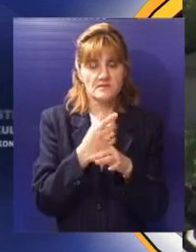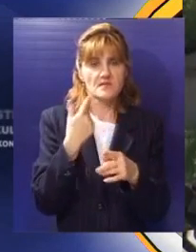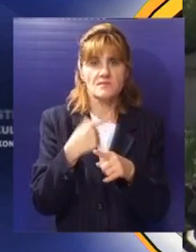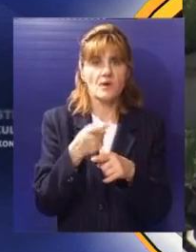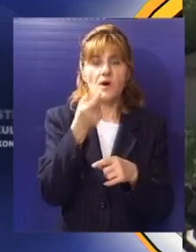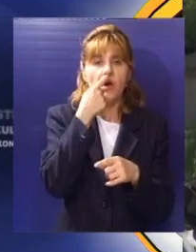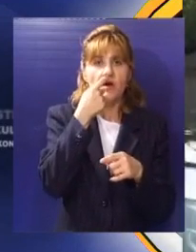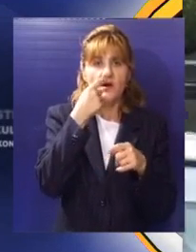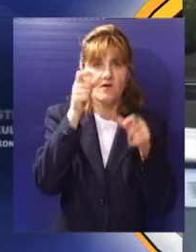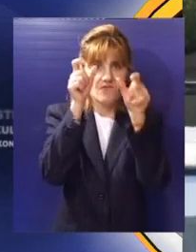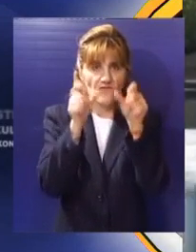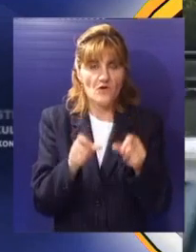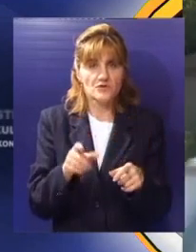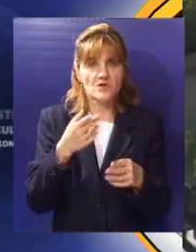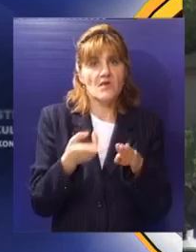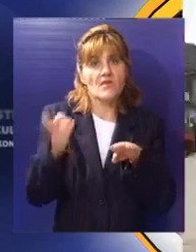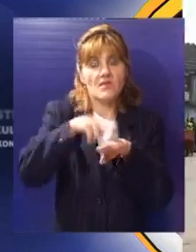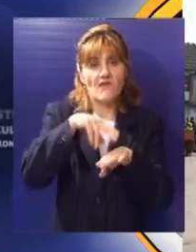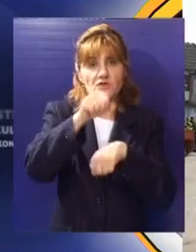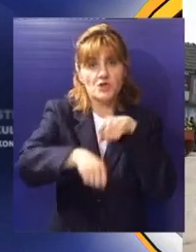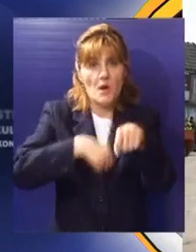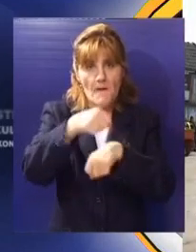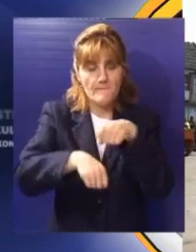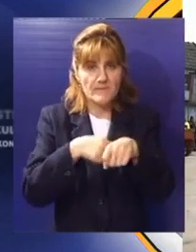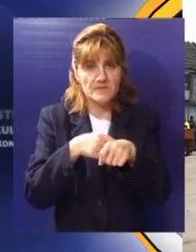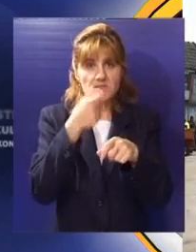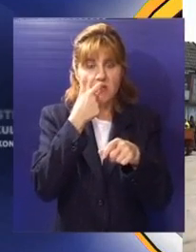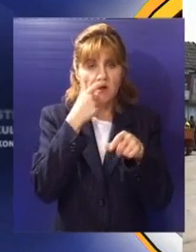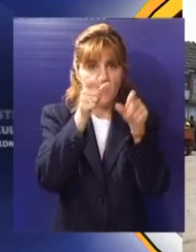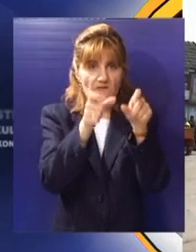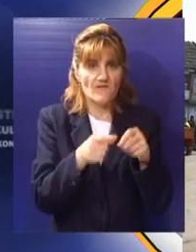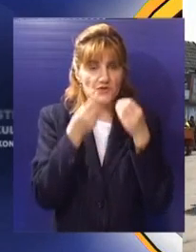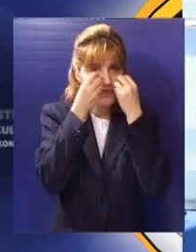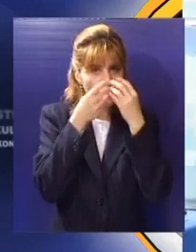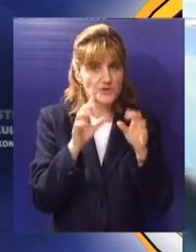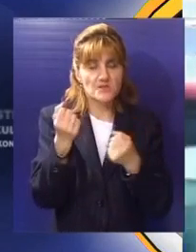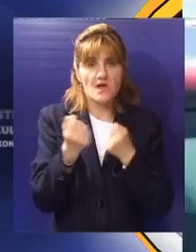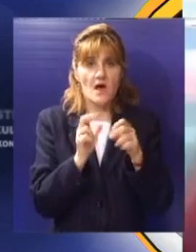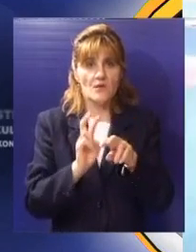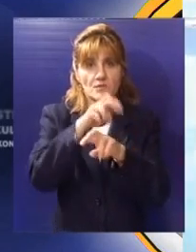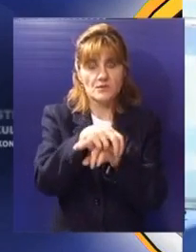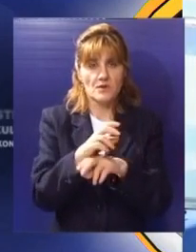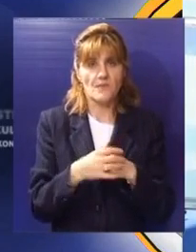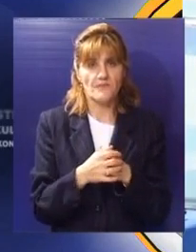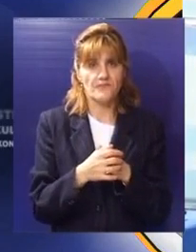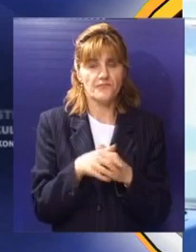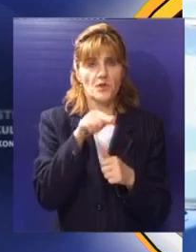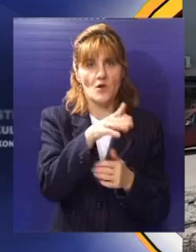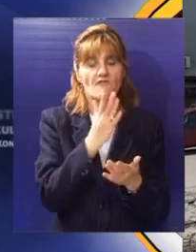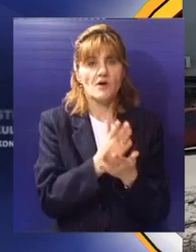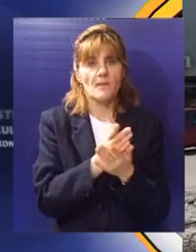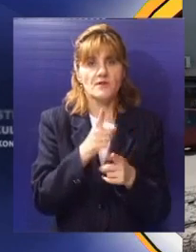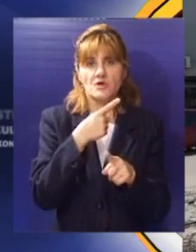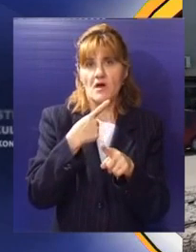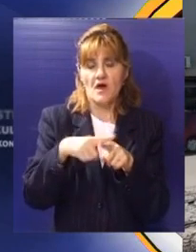Do sada su na tom potezu najčešće stradali biciklisti a zbog grupa porečina nanete su i štete automobilima. Ovaj čvorište